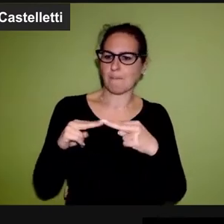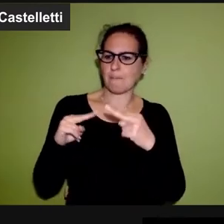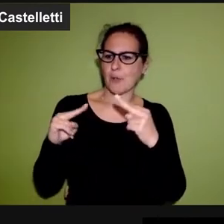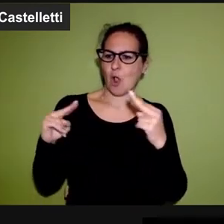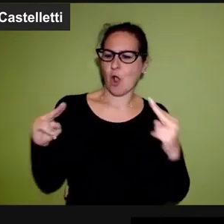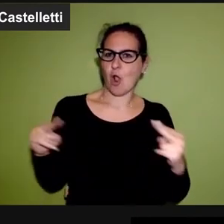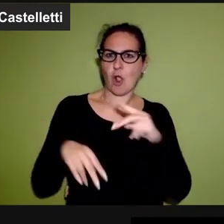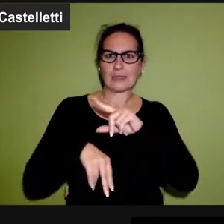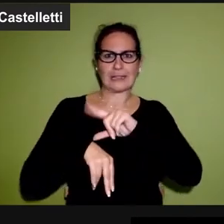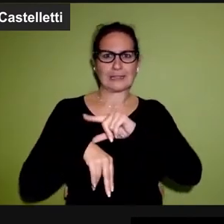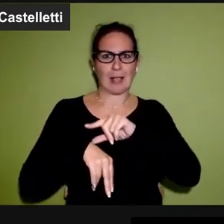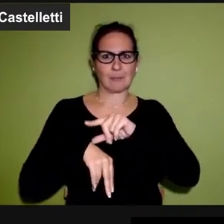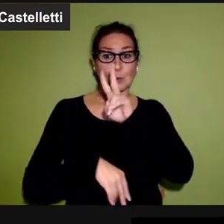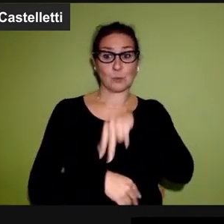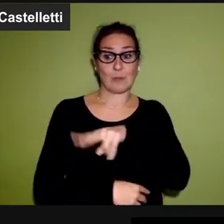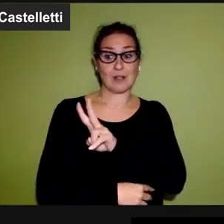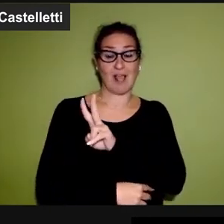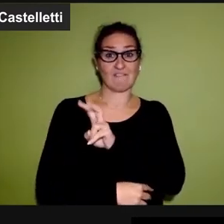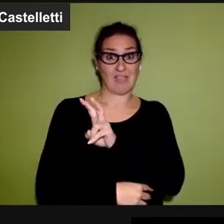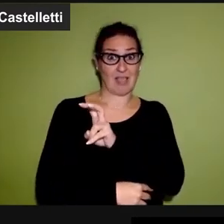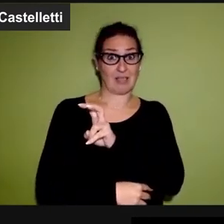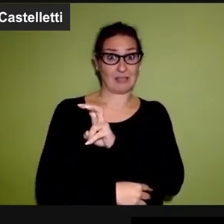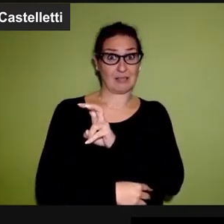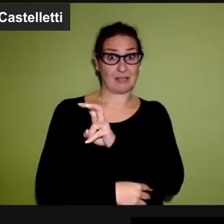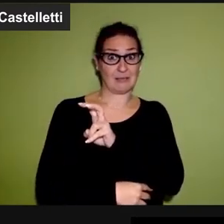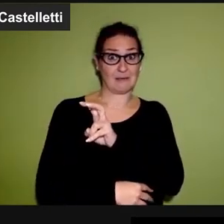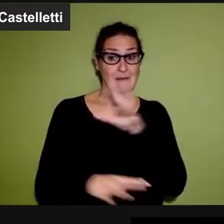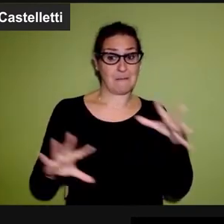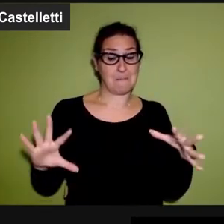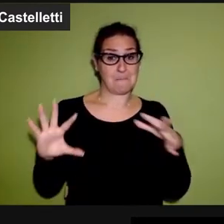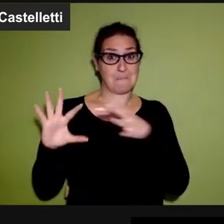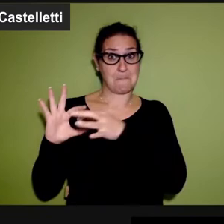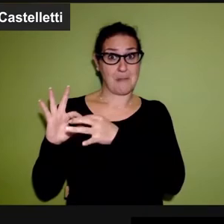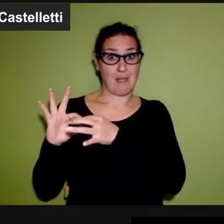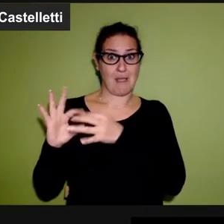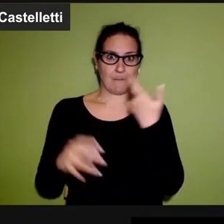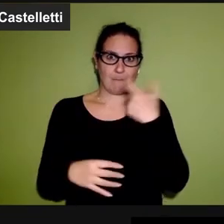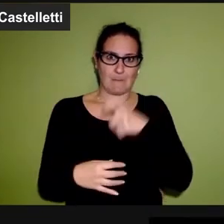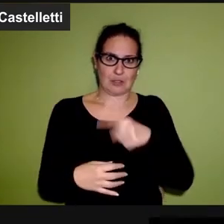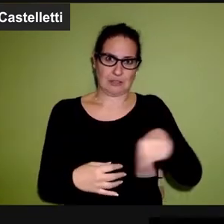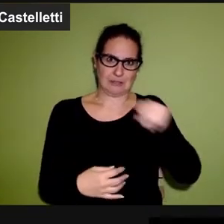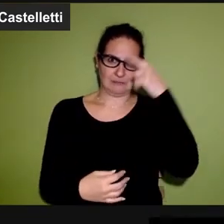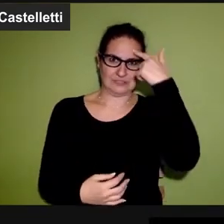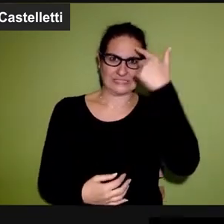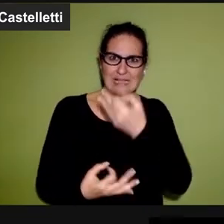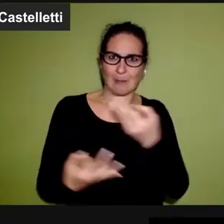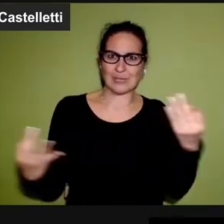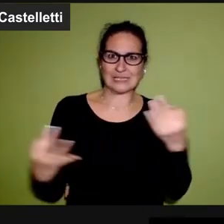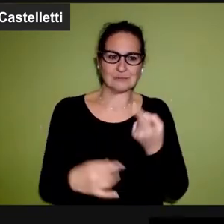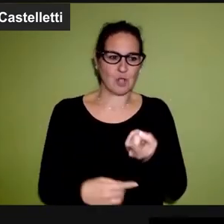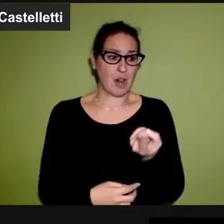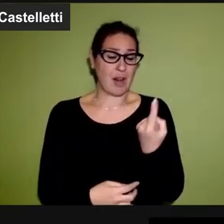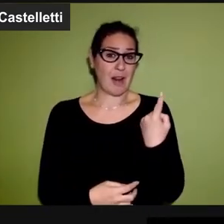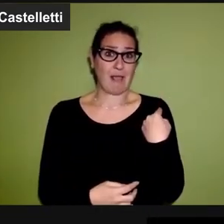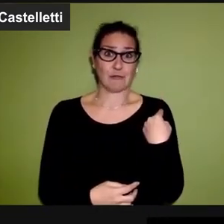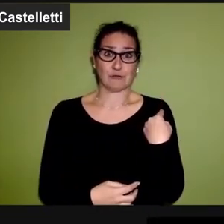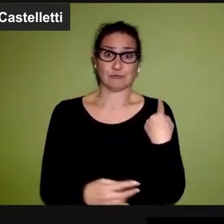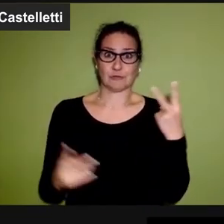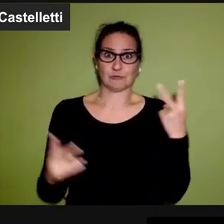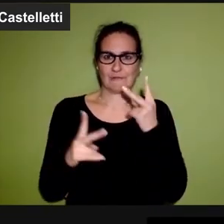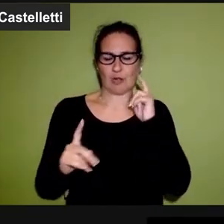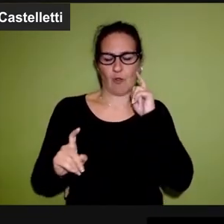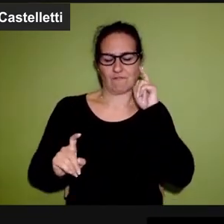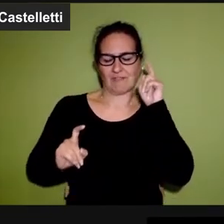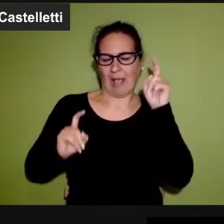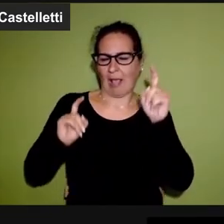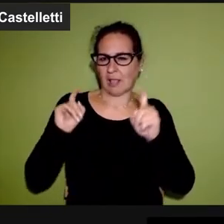ideale ponte temporale con l'eduizione 2020 perché per i motivi che tutti sappiamo purtroppo l'anno